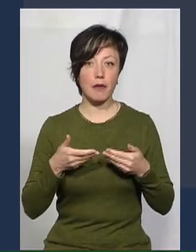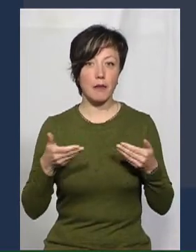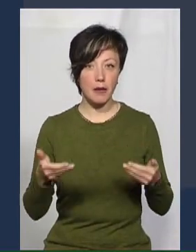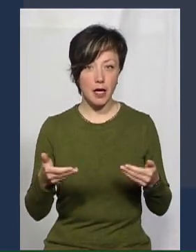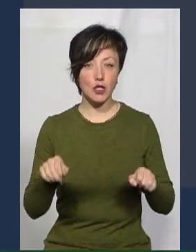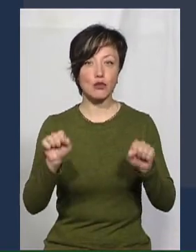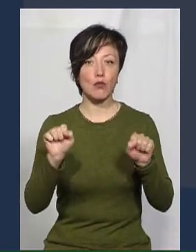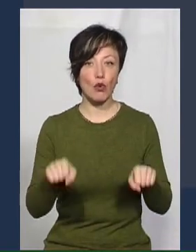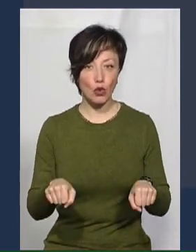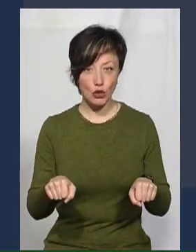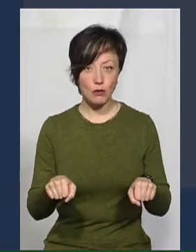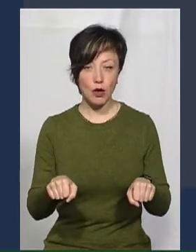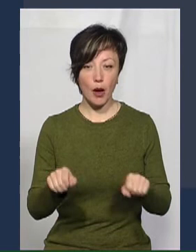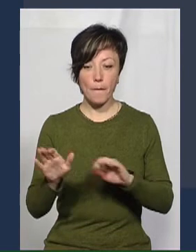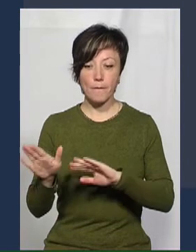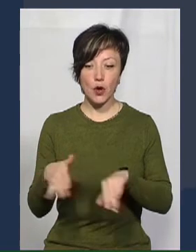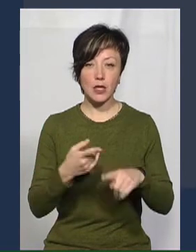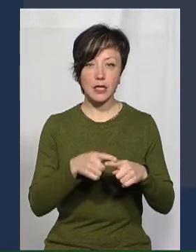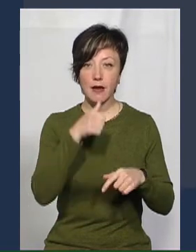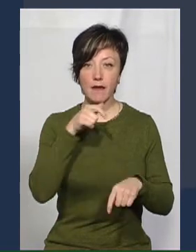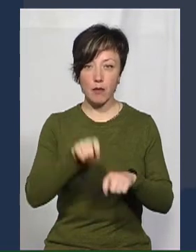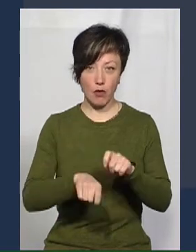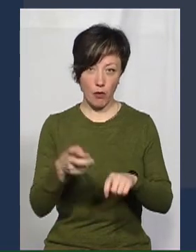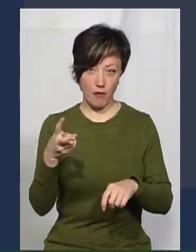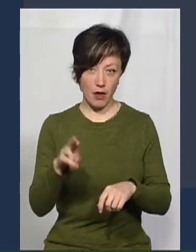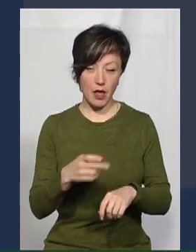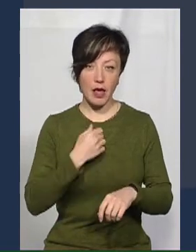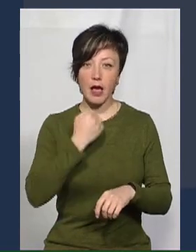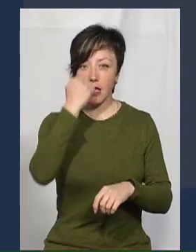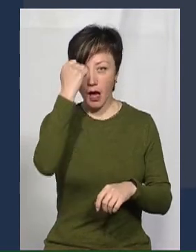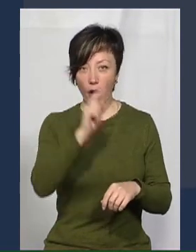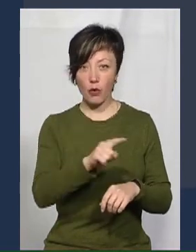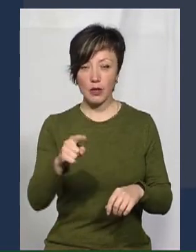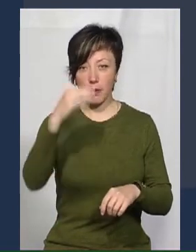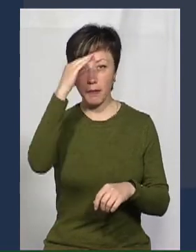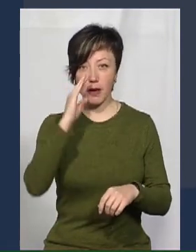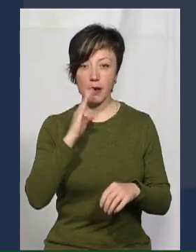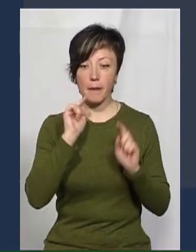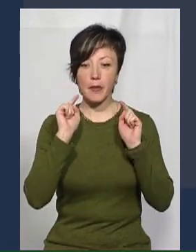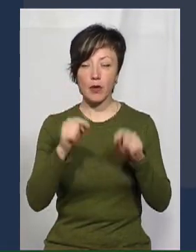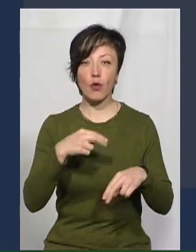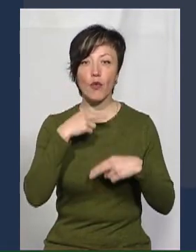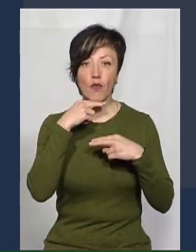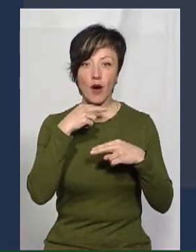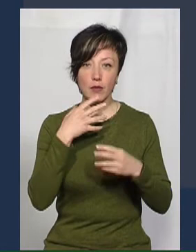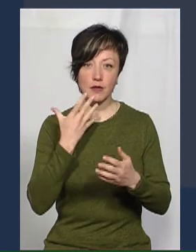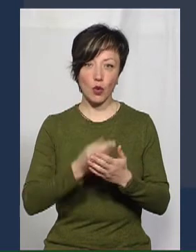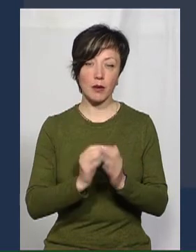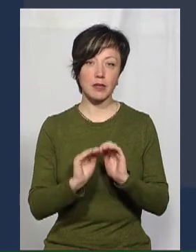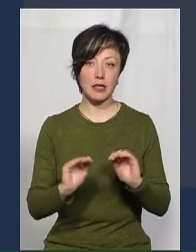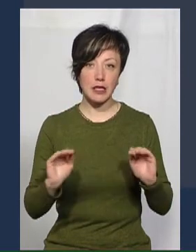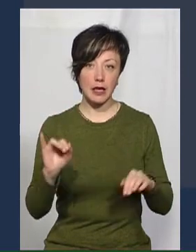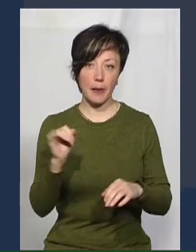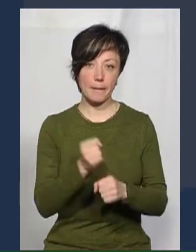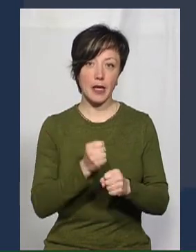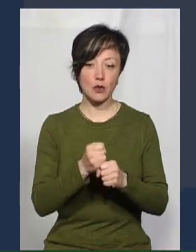зможемо пройти це випробування. Тому я щиро дякую тим батькам, які приділяють стільки уваги своїм дітям